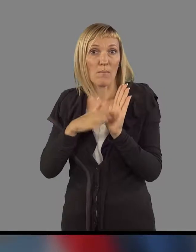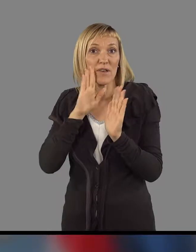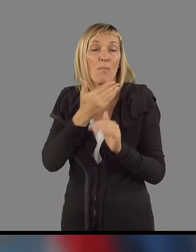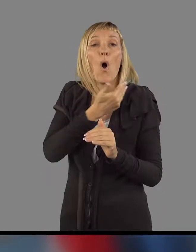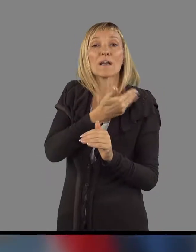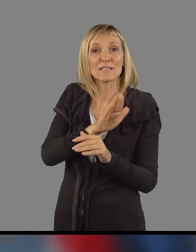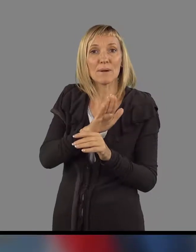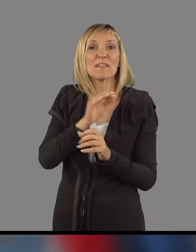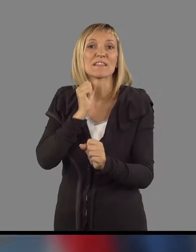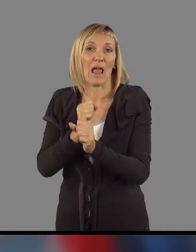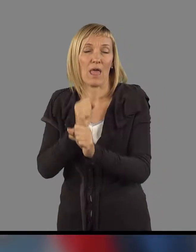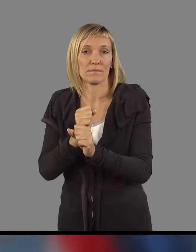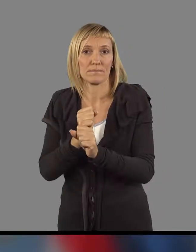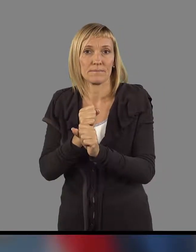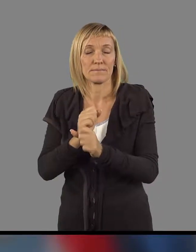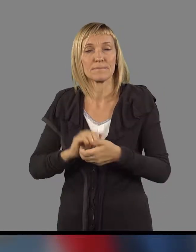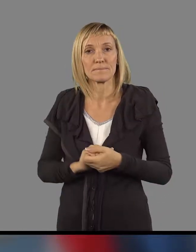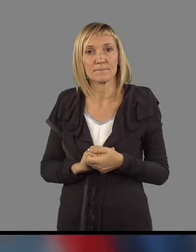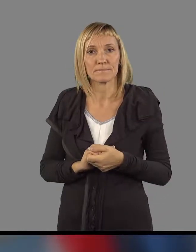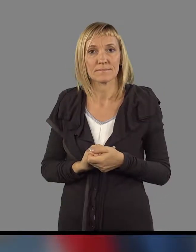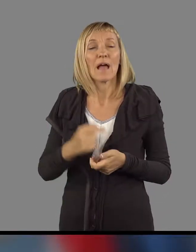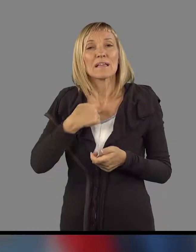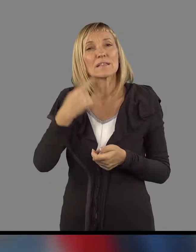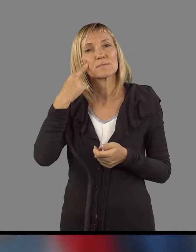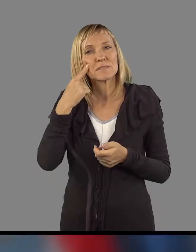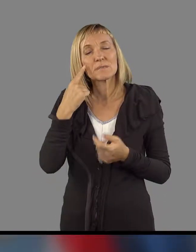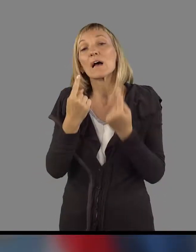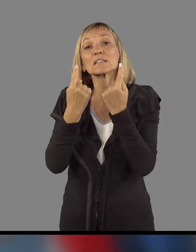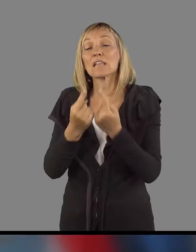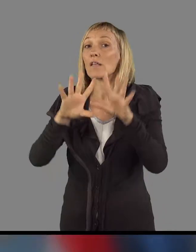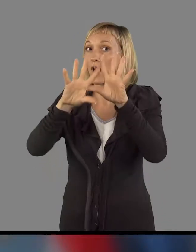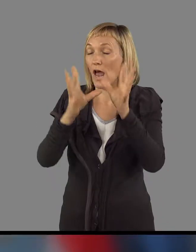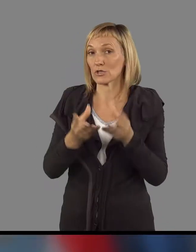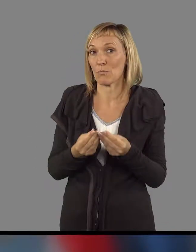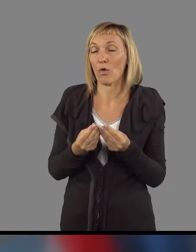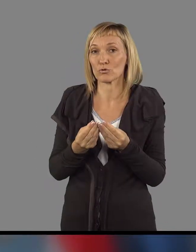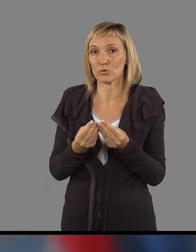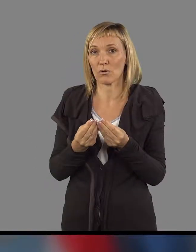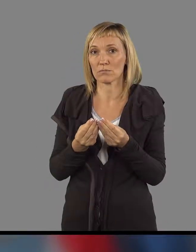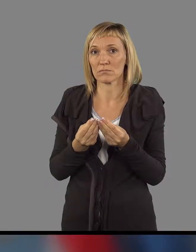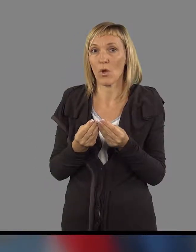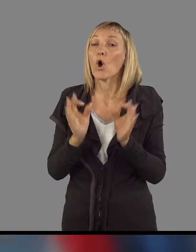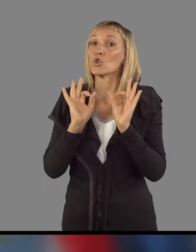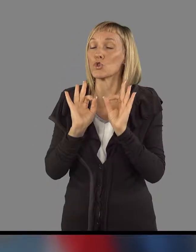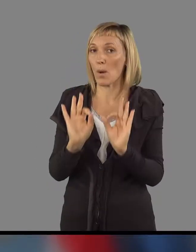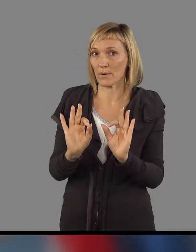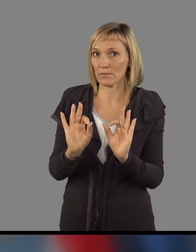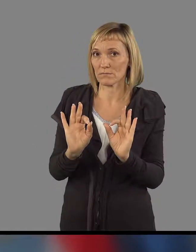razbremenitev dela. Tako da mislim, da je stanje nasplošno dobro,